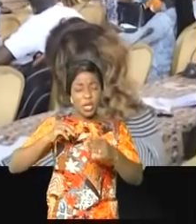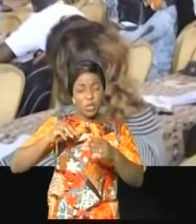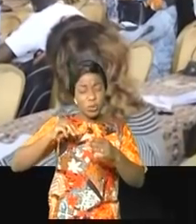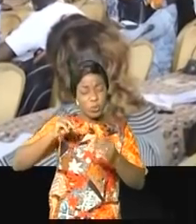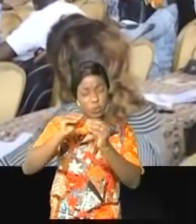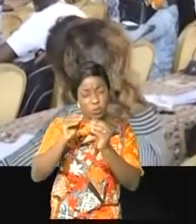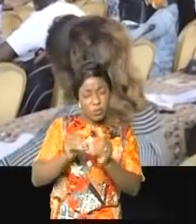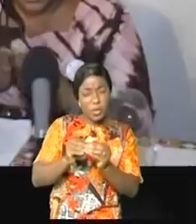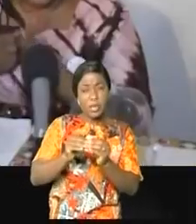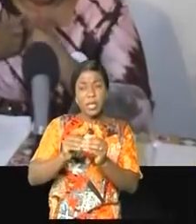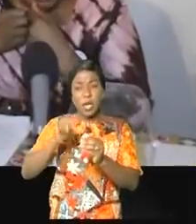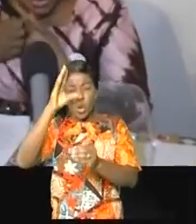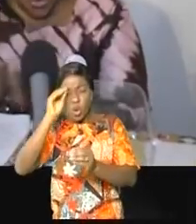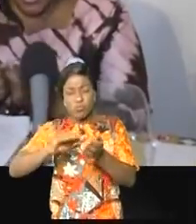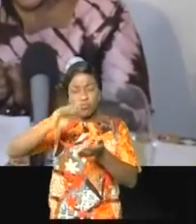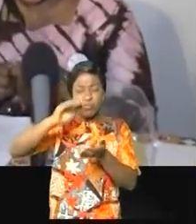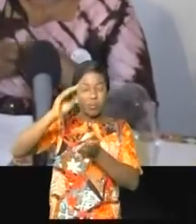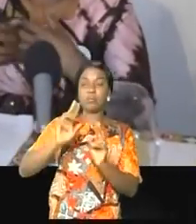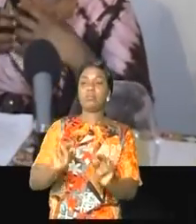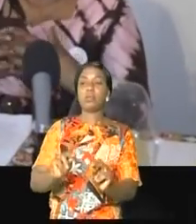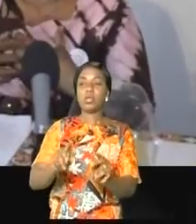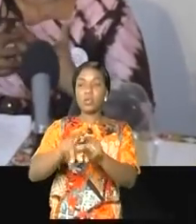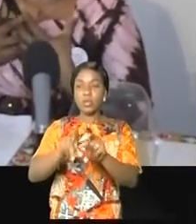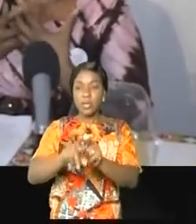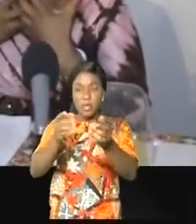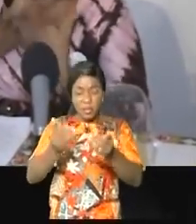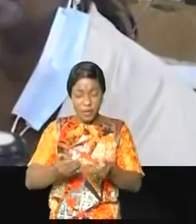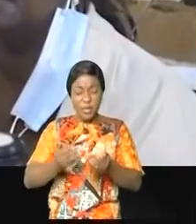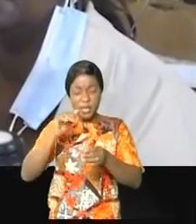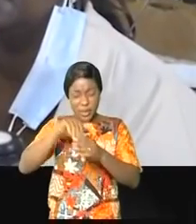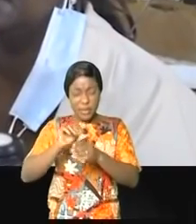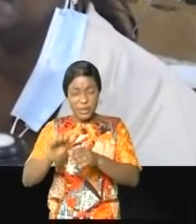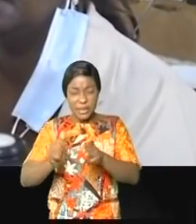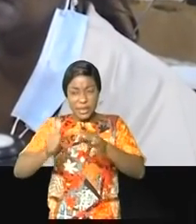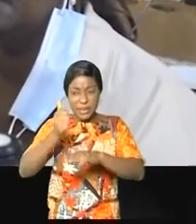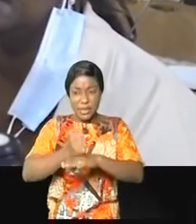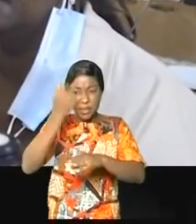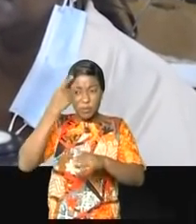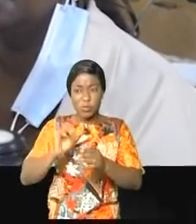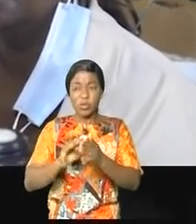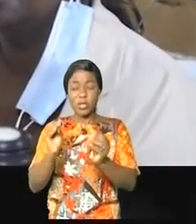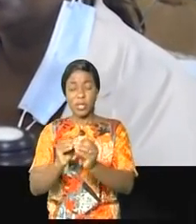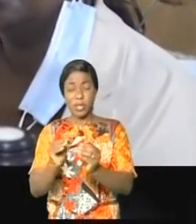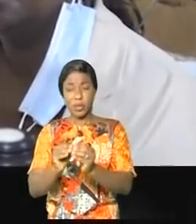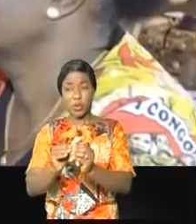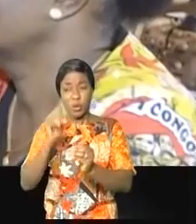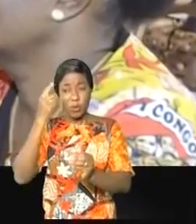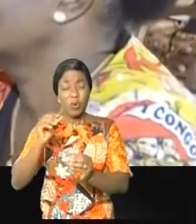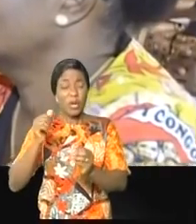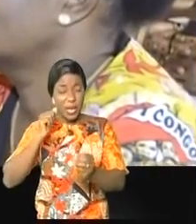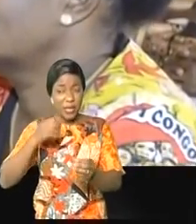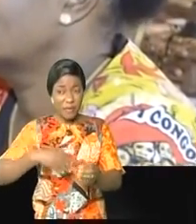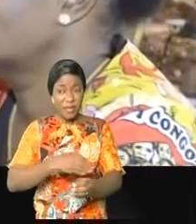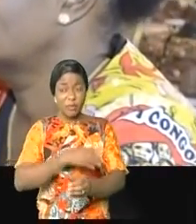notamment dans le gouvernement. Les femmes participantes dans cet atelier organisé par la coalition Beijing Plus 25 en